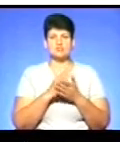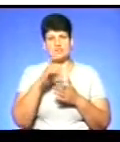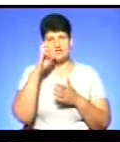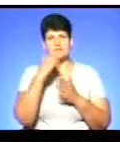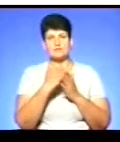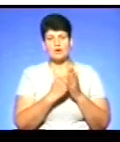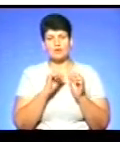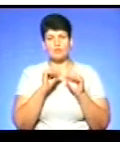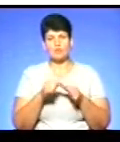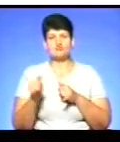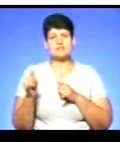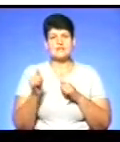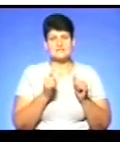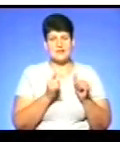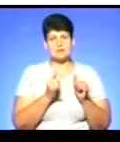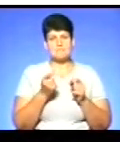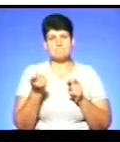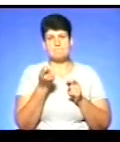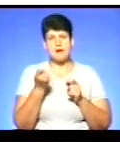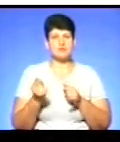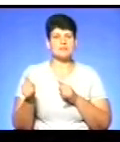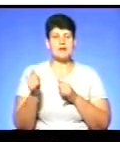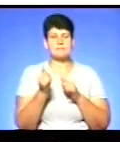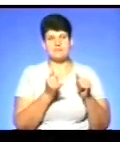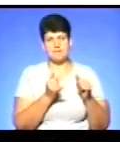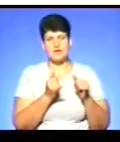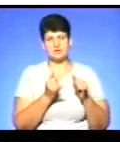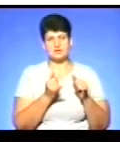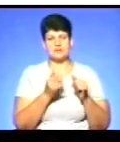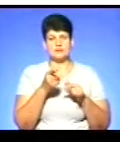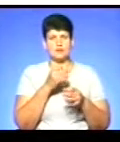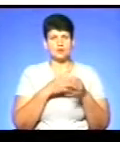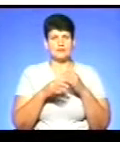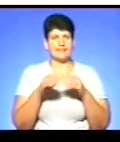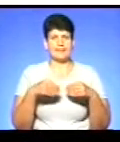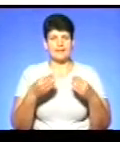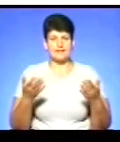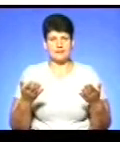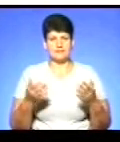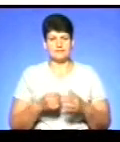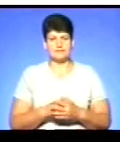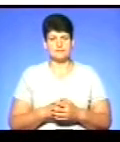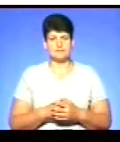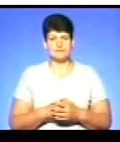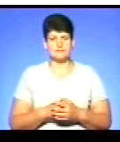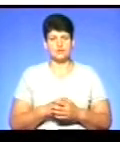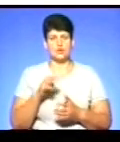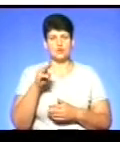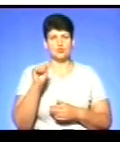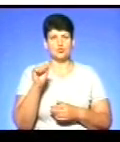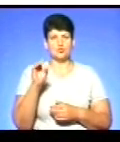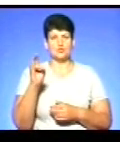можуть забезпечити малозабезпечених? Чи ви такі консультації не надаєте? Тюнерами.